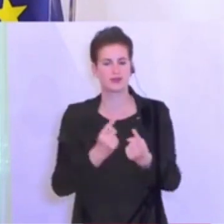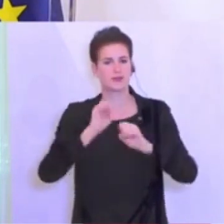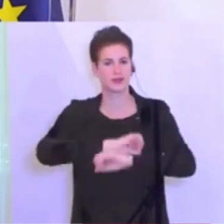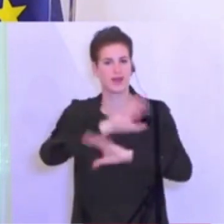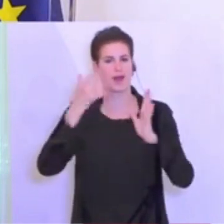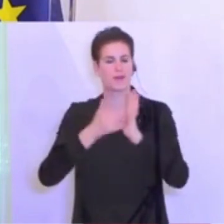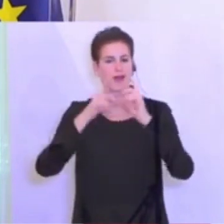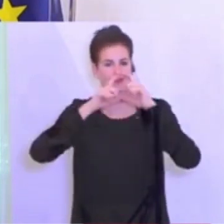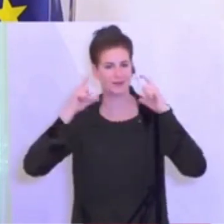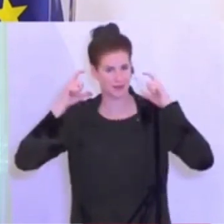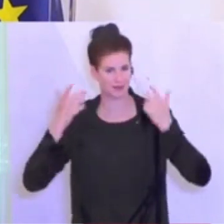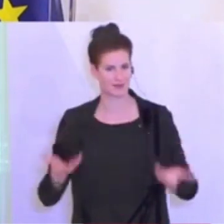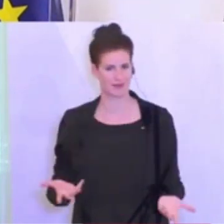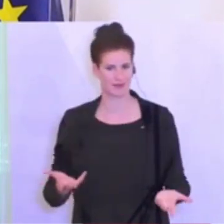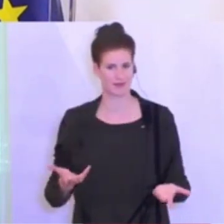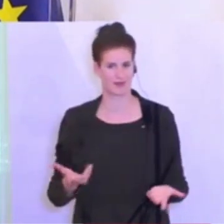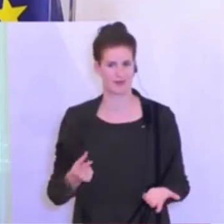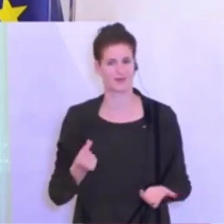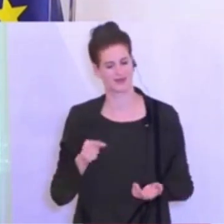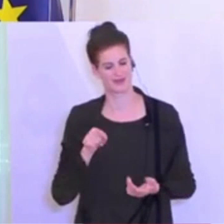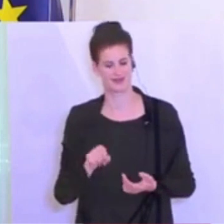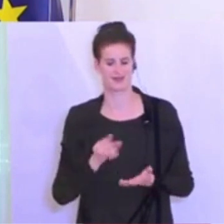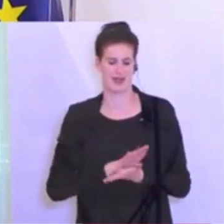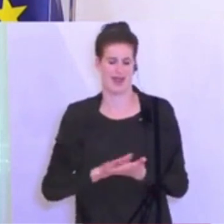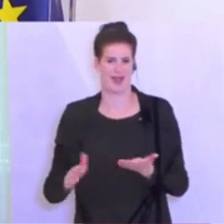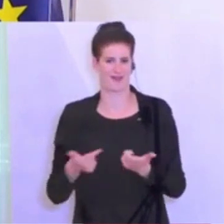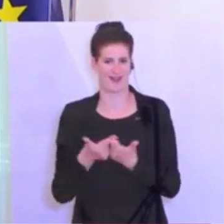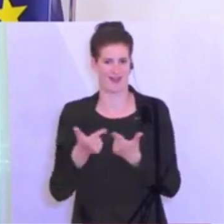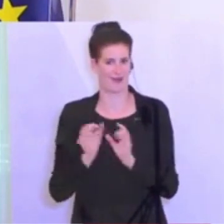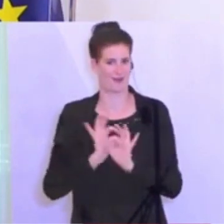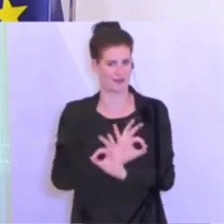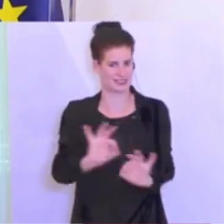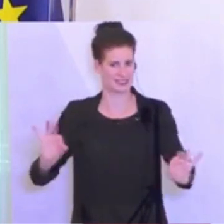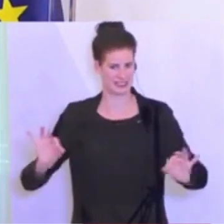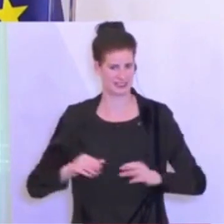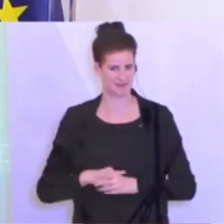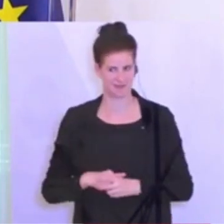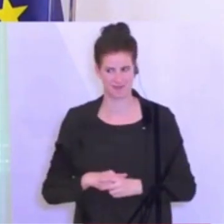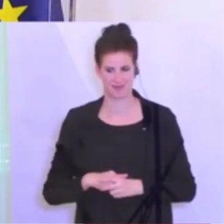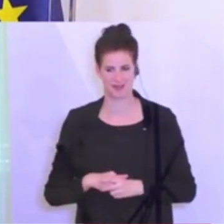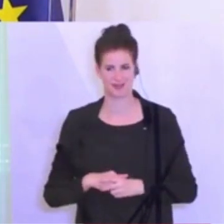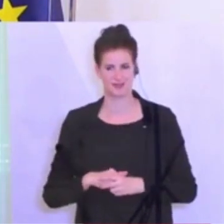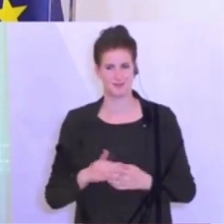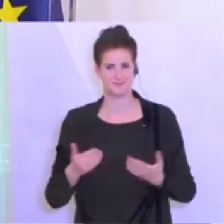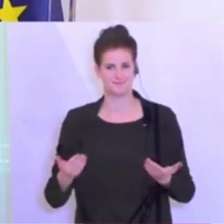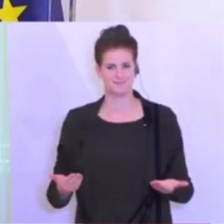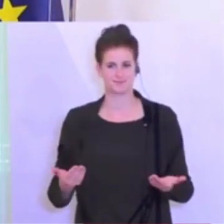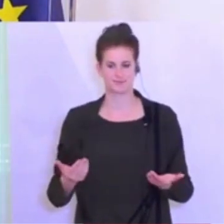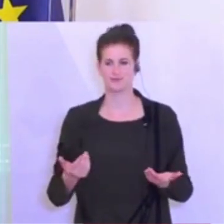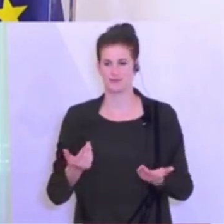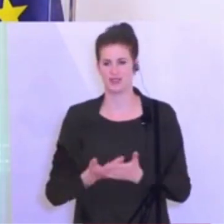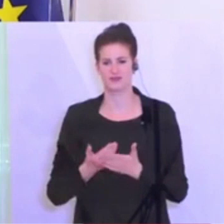verwendet. Und ich glaube, das ist die einfachste Erklärung für Sie und für jeden Einzelnen und in gewissen